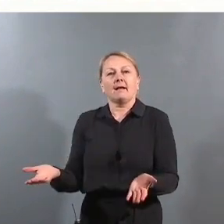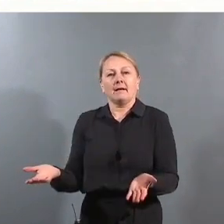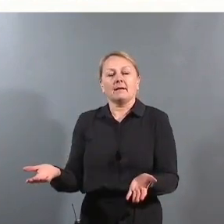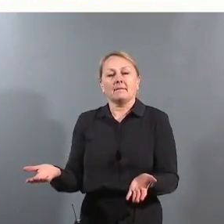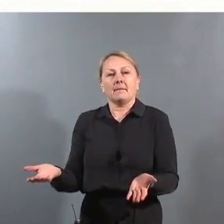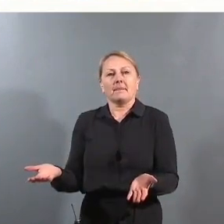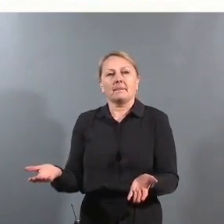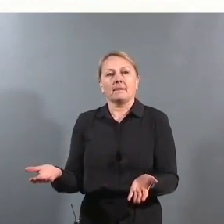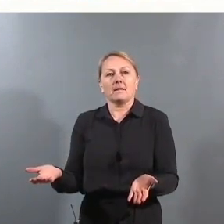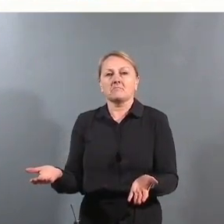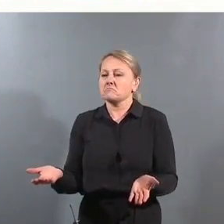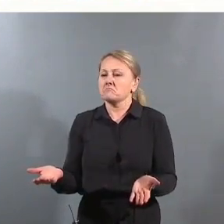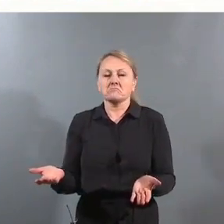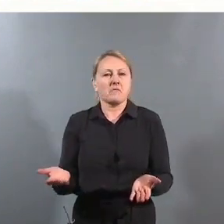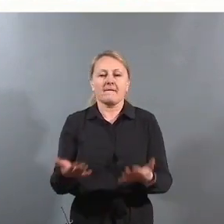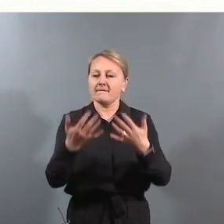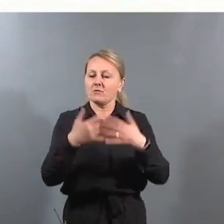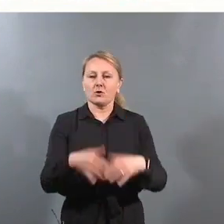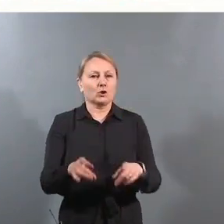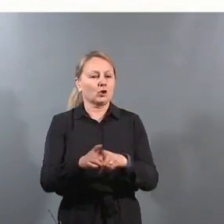Og sånn er det ikke i dag.